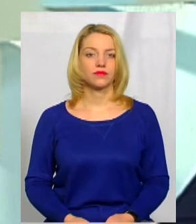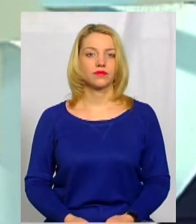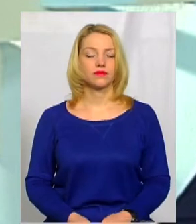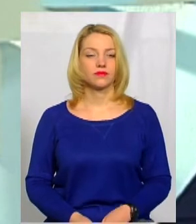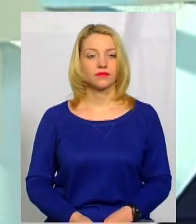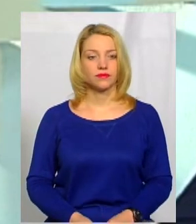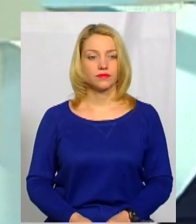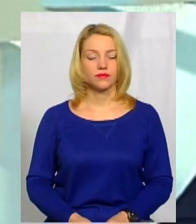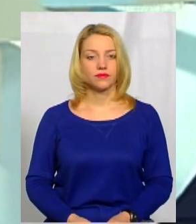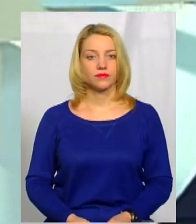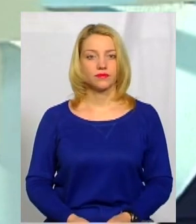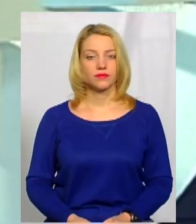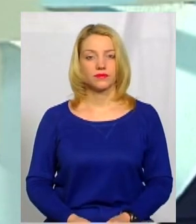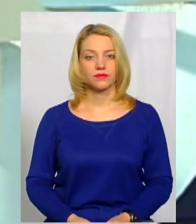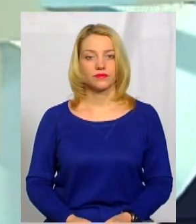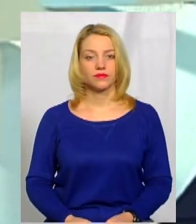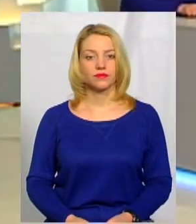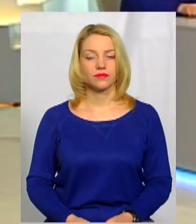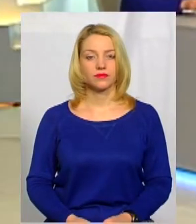Такі, якби, зміни.